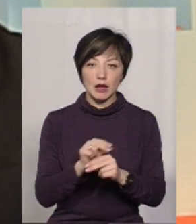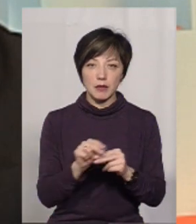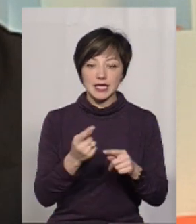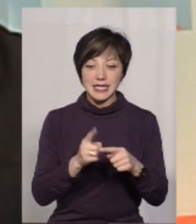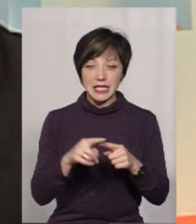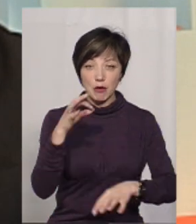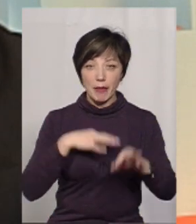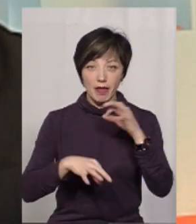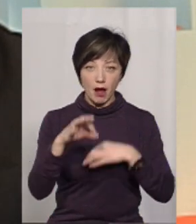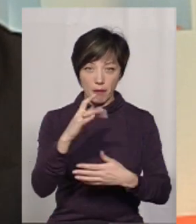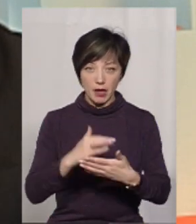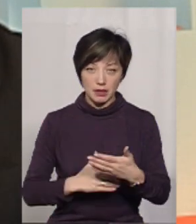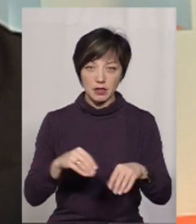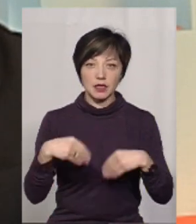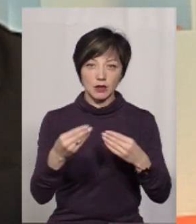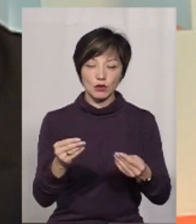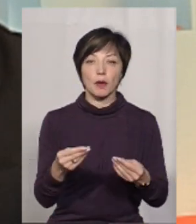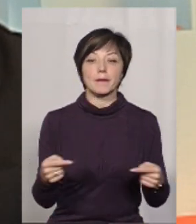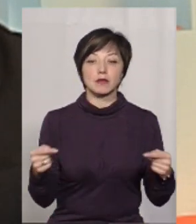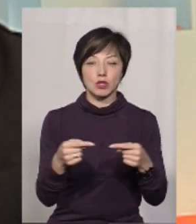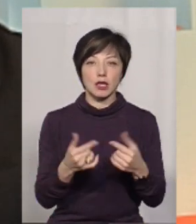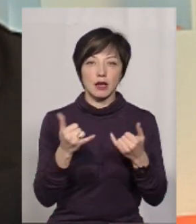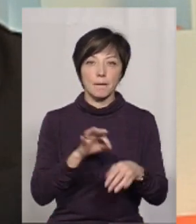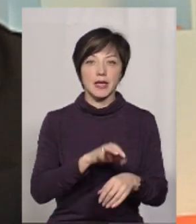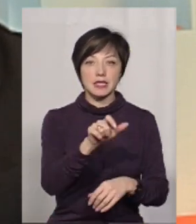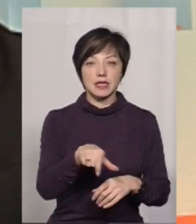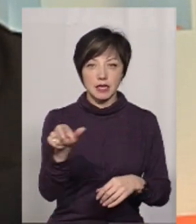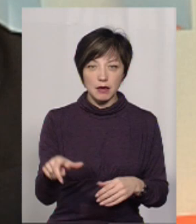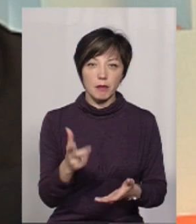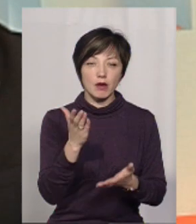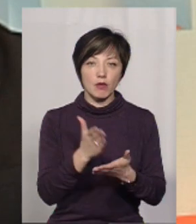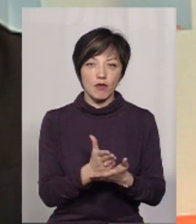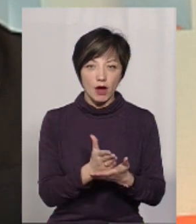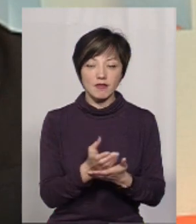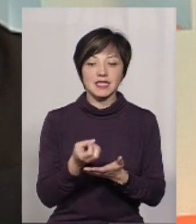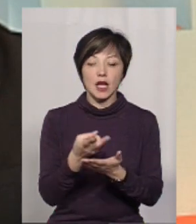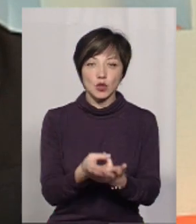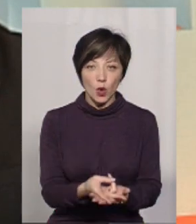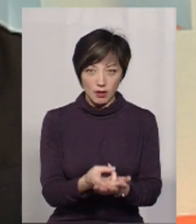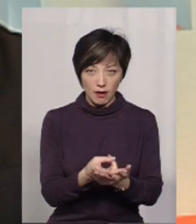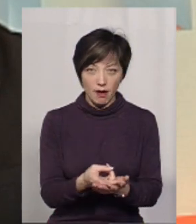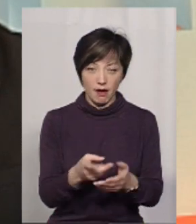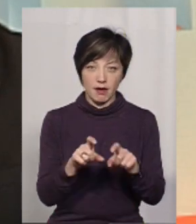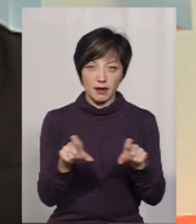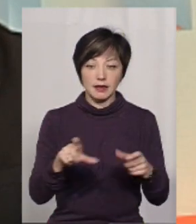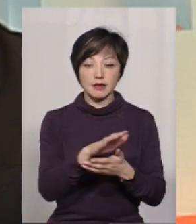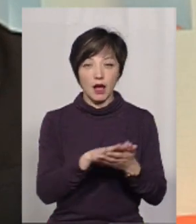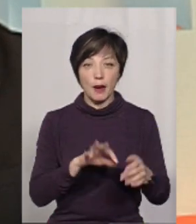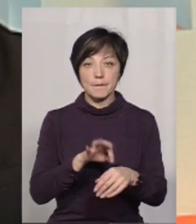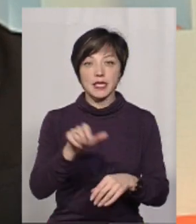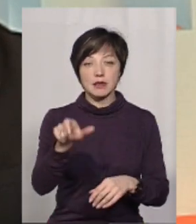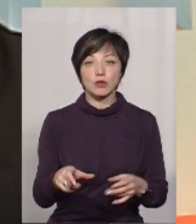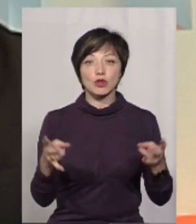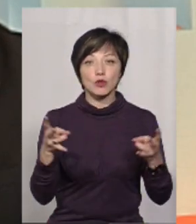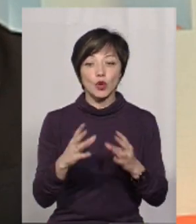Ці медикаменти надаються безпосередньо для пацієнтів, які перебувають в стаціонарі. Далі пацієнт